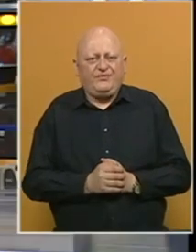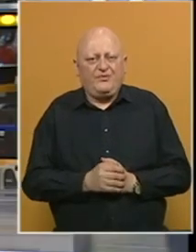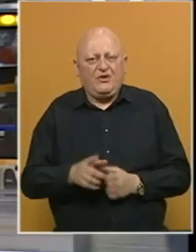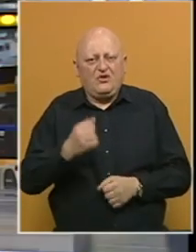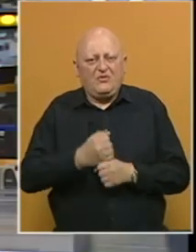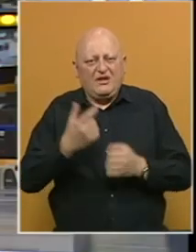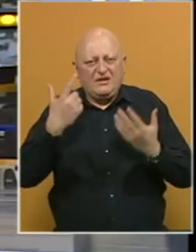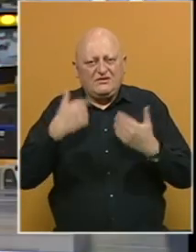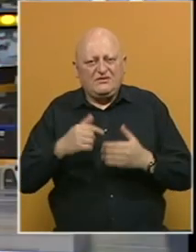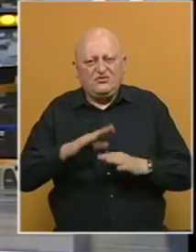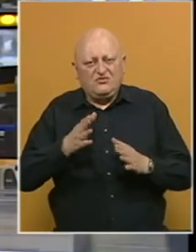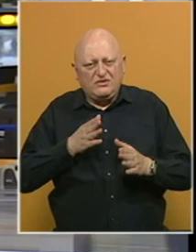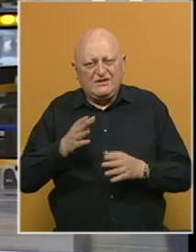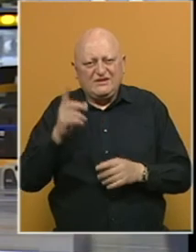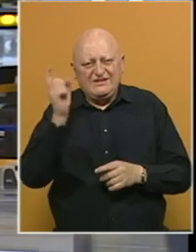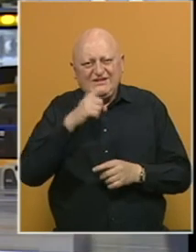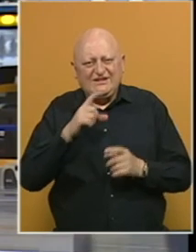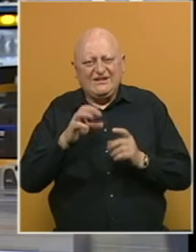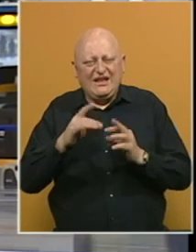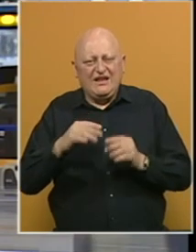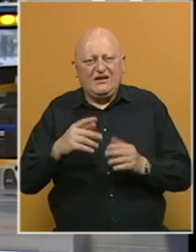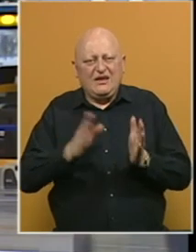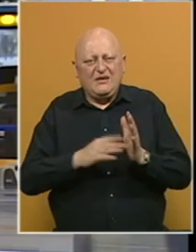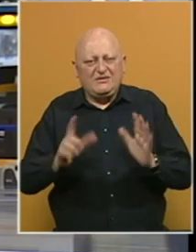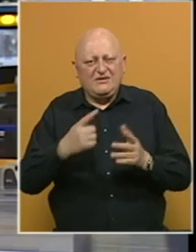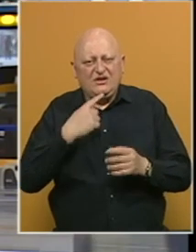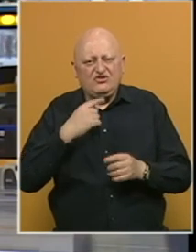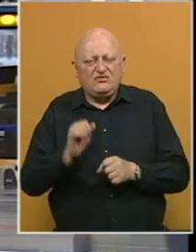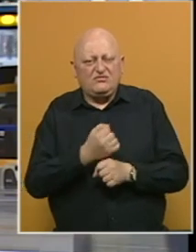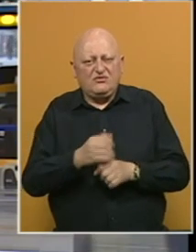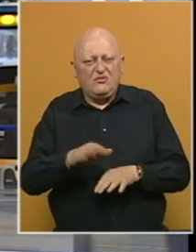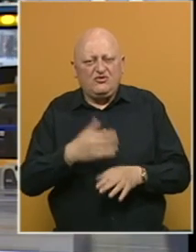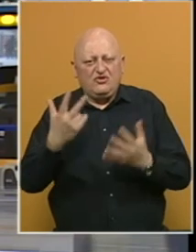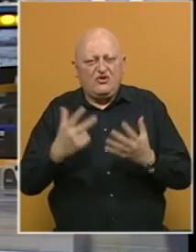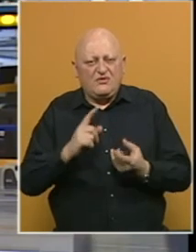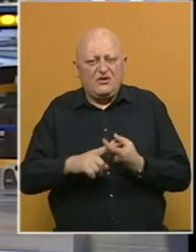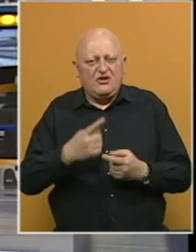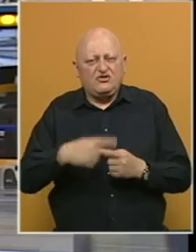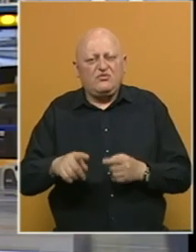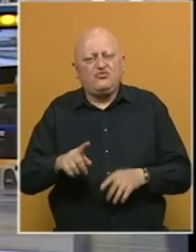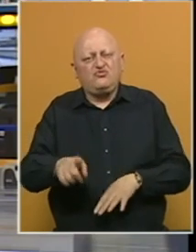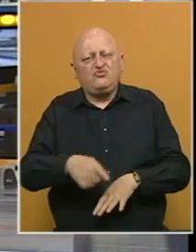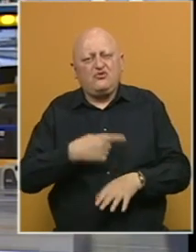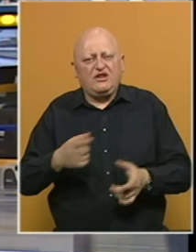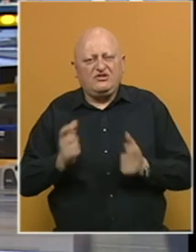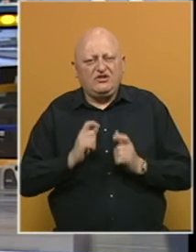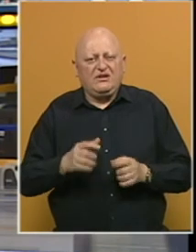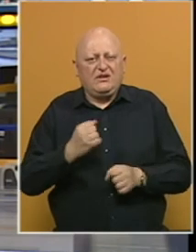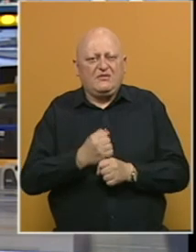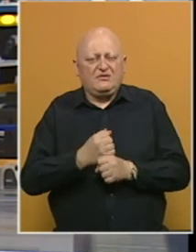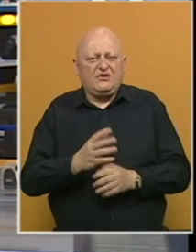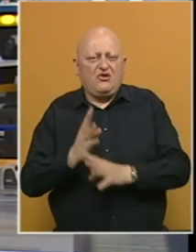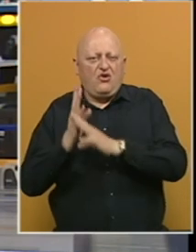Tokom radne sedmice kod tunela Crnaja na putu M17, čija je rekonstrukcija počela 8. februara, zbog dugotrajnih čekanja